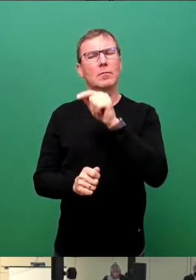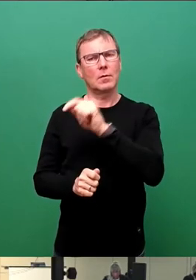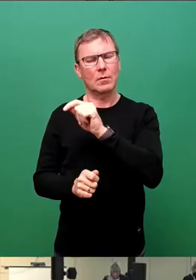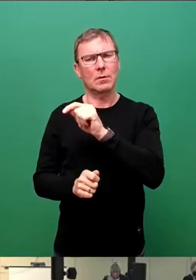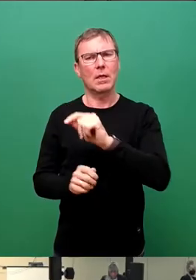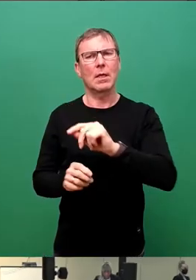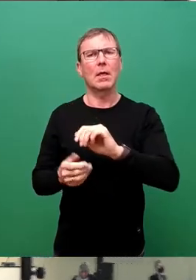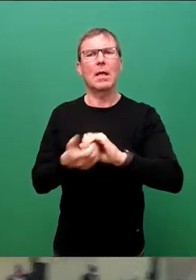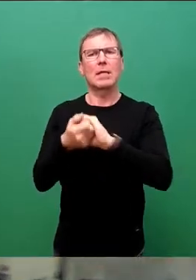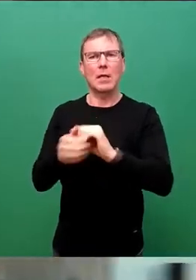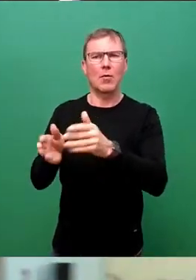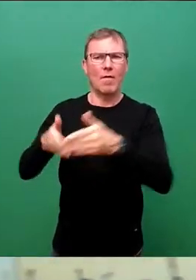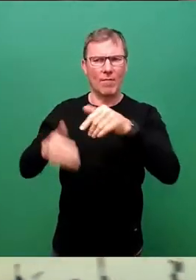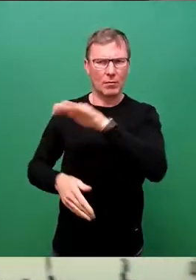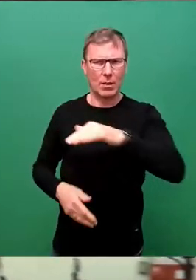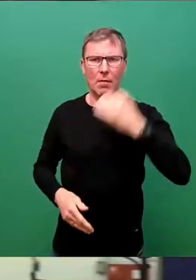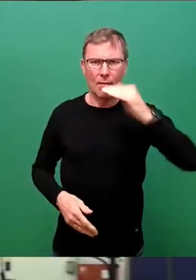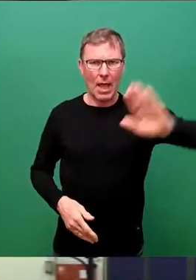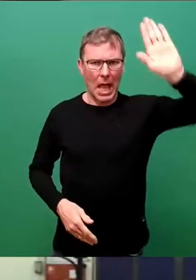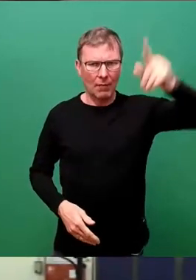möchte, den bitte ich jetzt um sein Stimmzeichen.